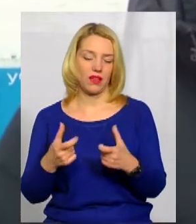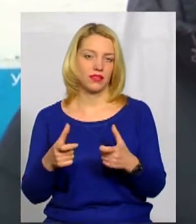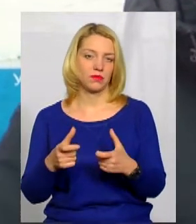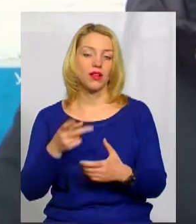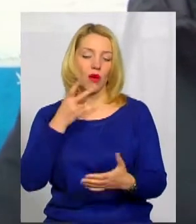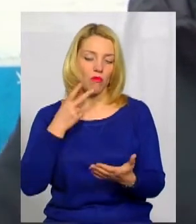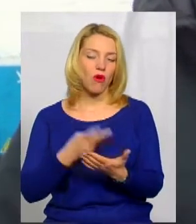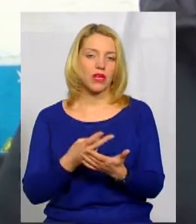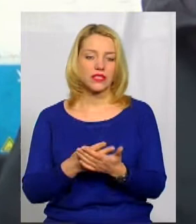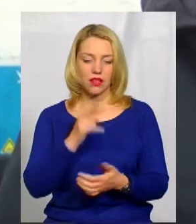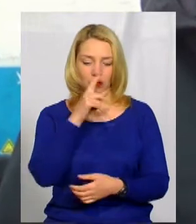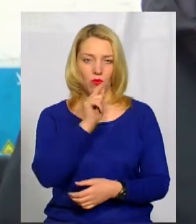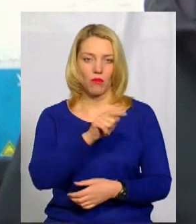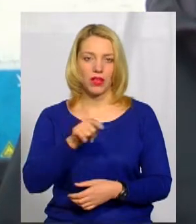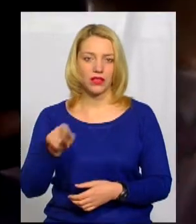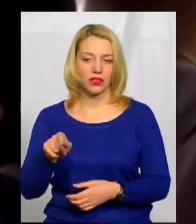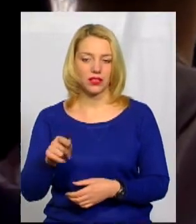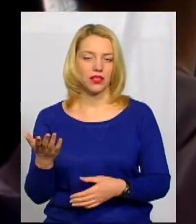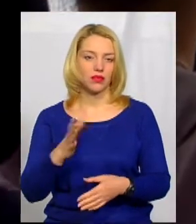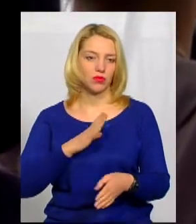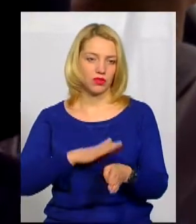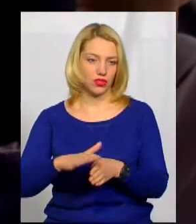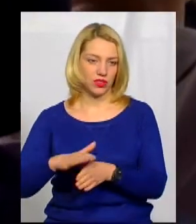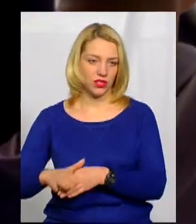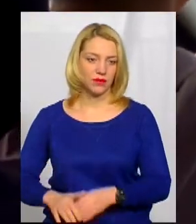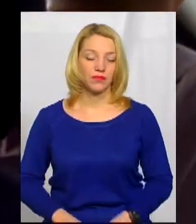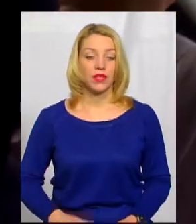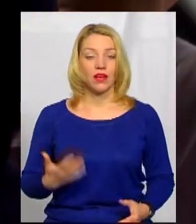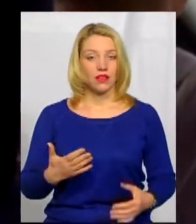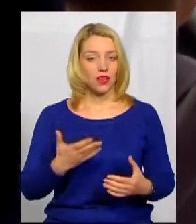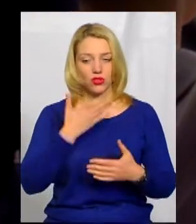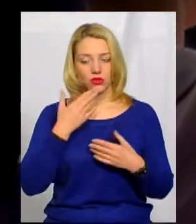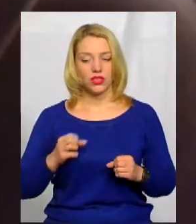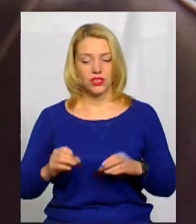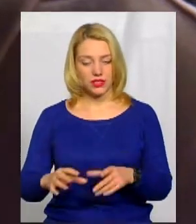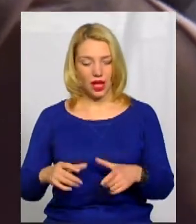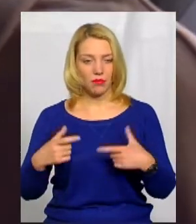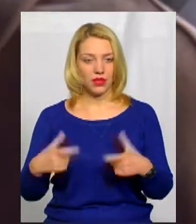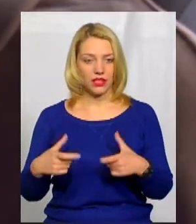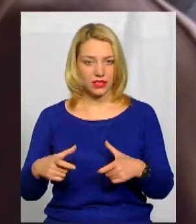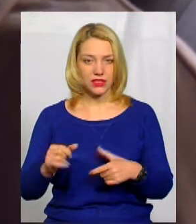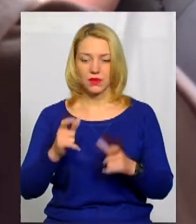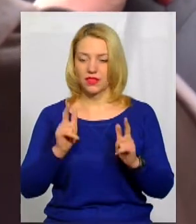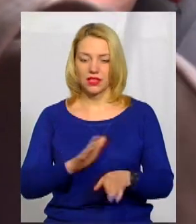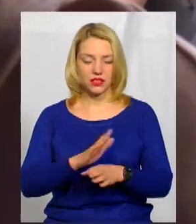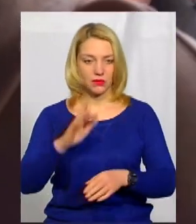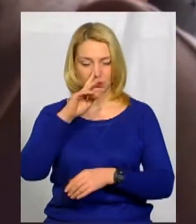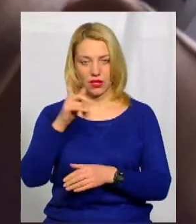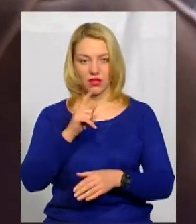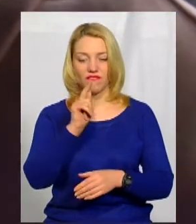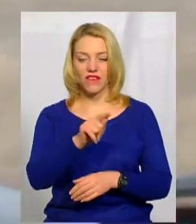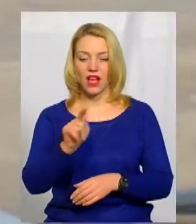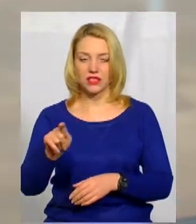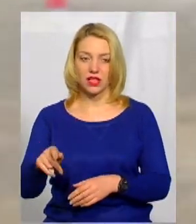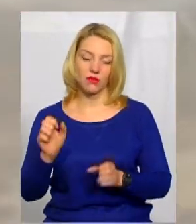показати, які помилки були вчинені. Якщо абітурієнт не здав іспит і не згідний з помилками, на які йому вказав екзаменатор, він може